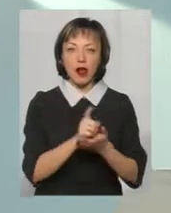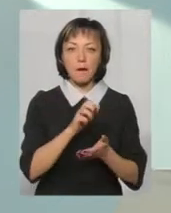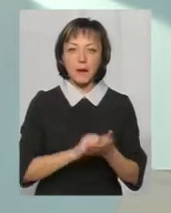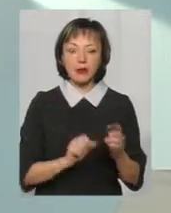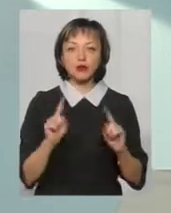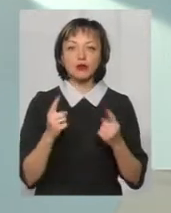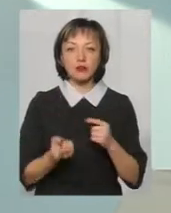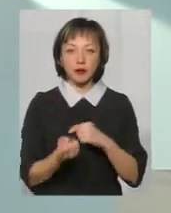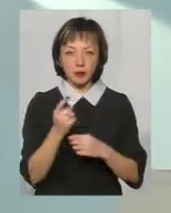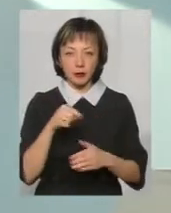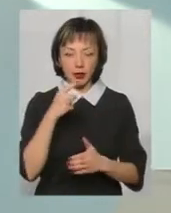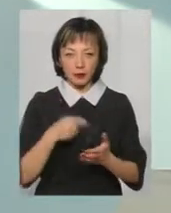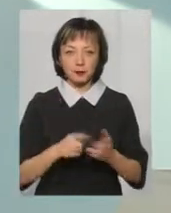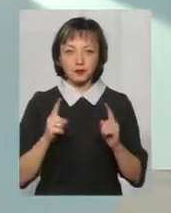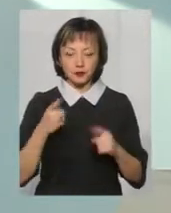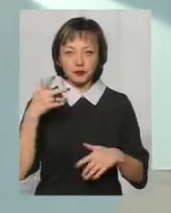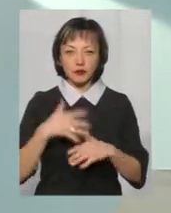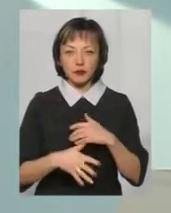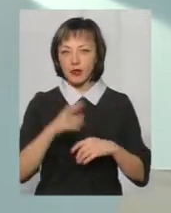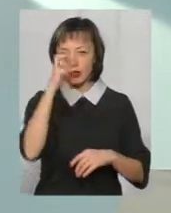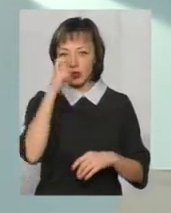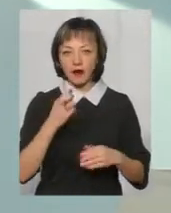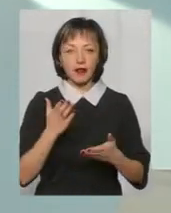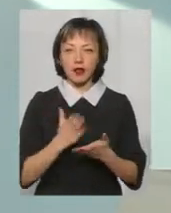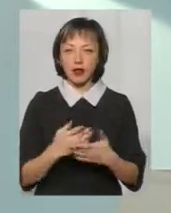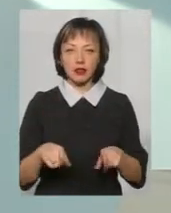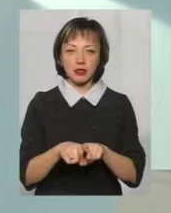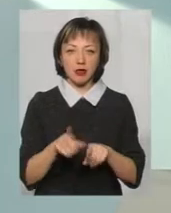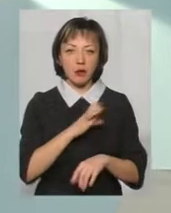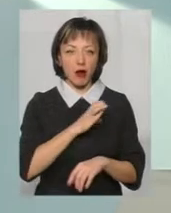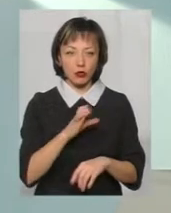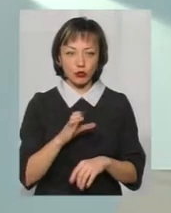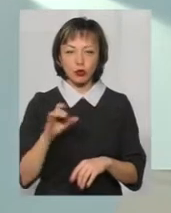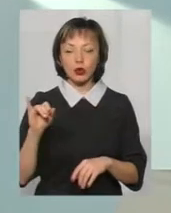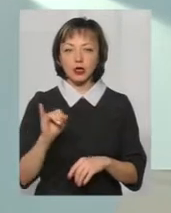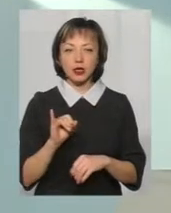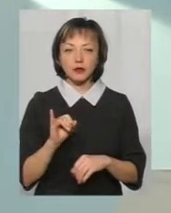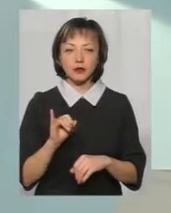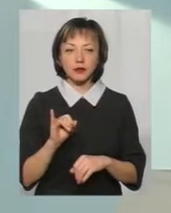так постало питання? Тому що, розумієте, держава не є настільки багатою. І,